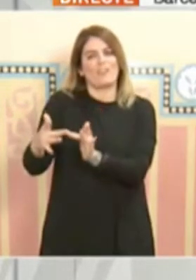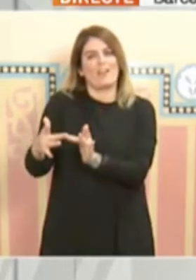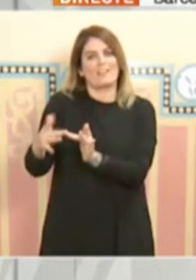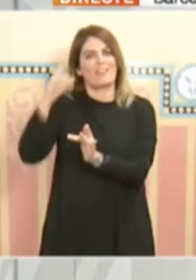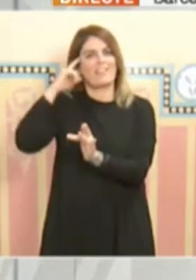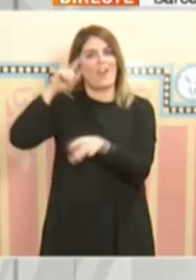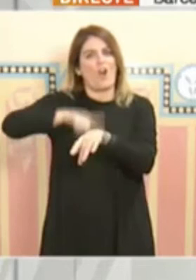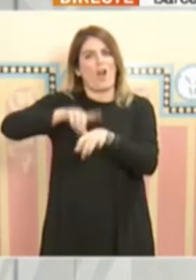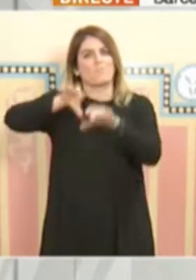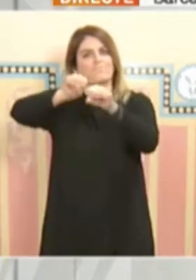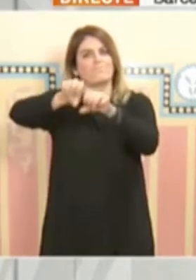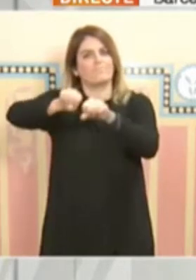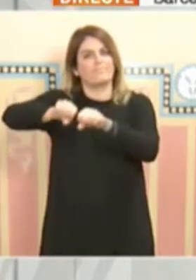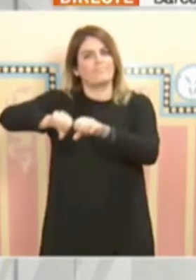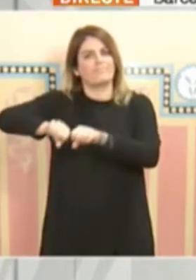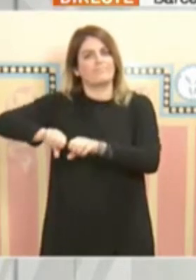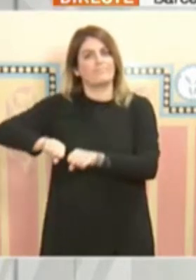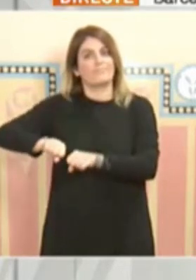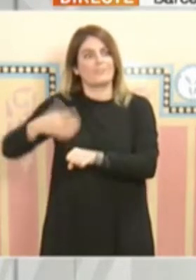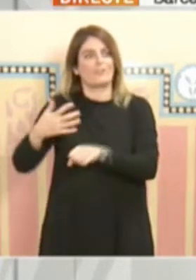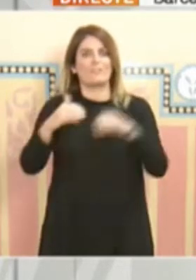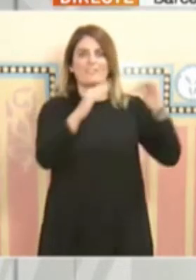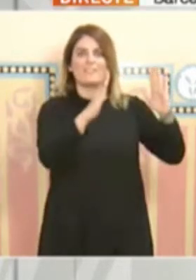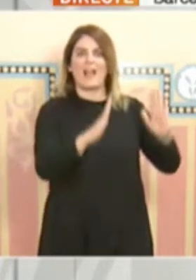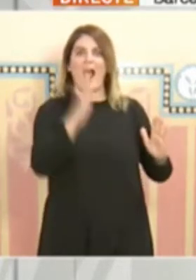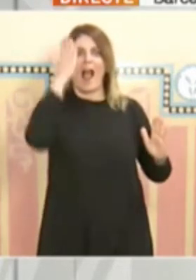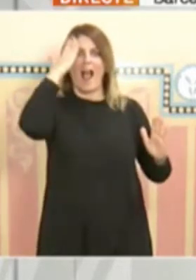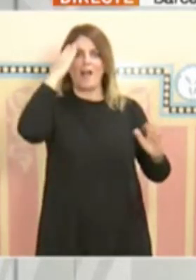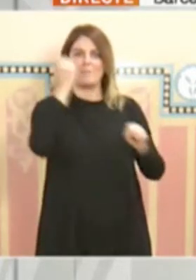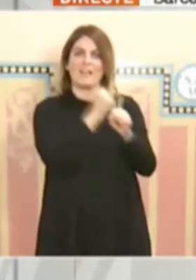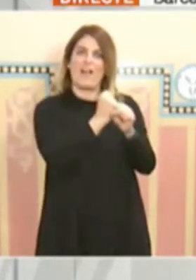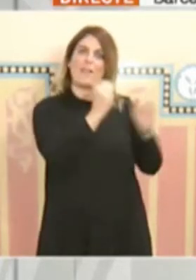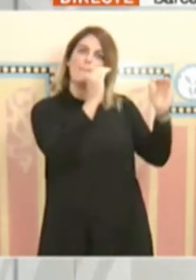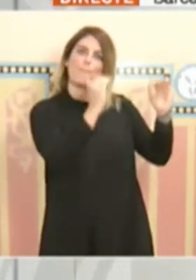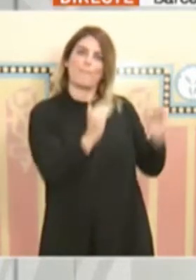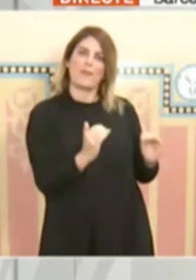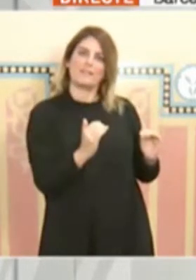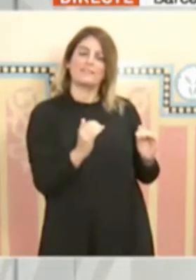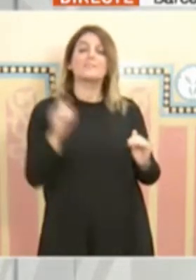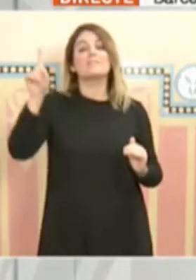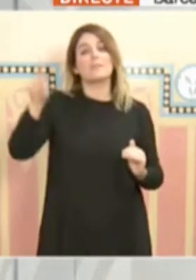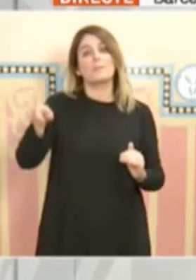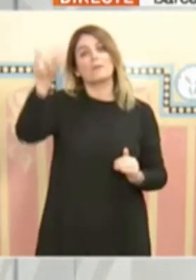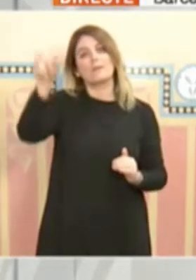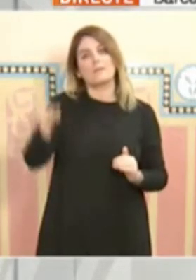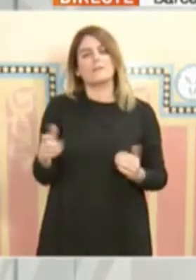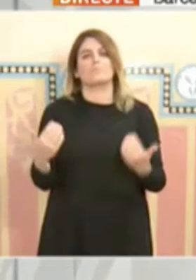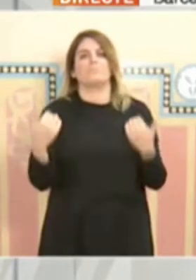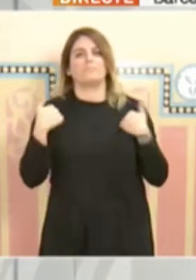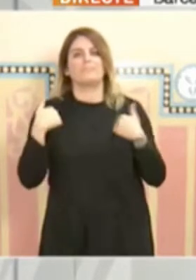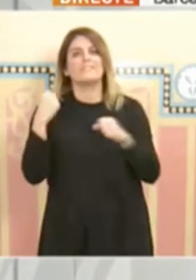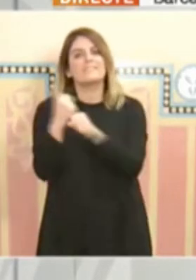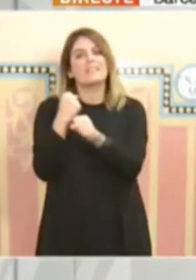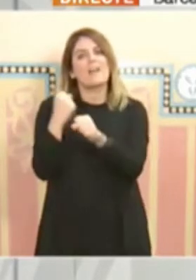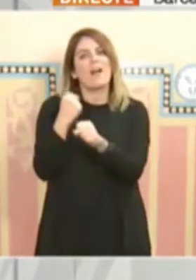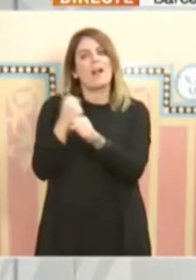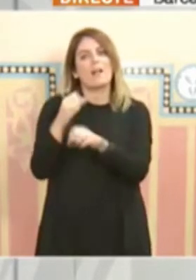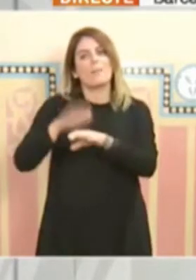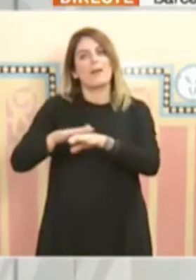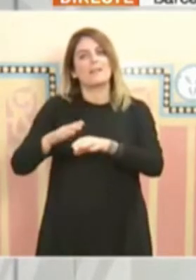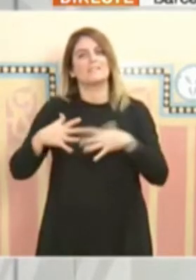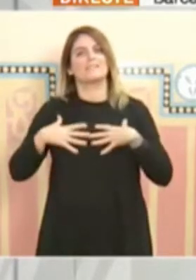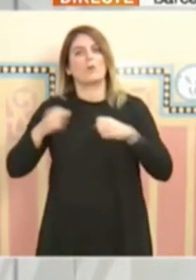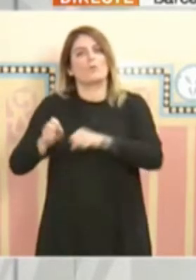una tasca d'atenció primària. Faran també un cribatge de salut emocional per derivar a qui ho